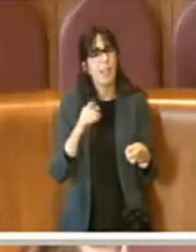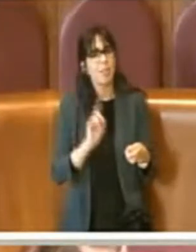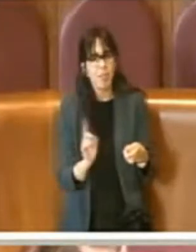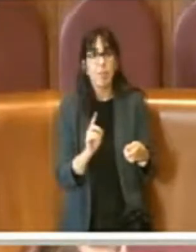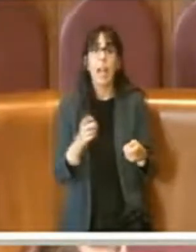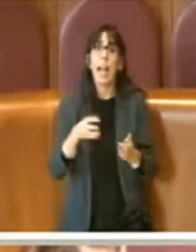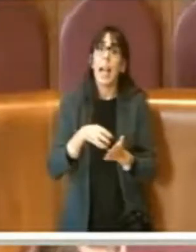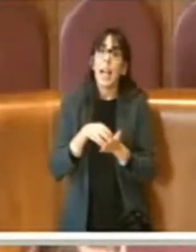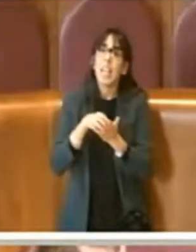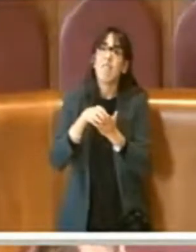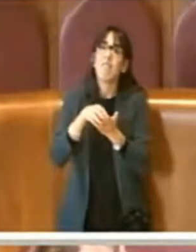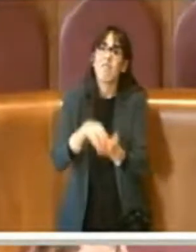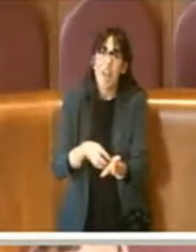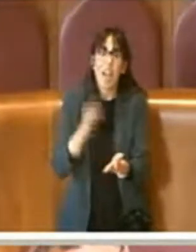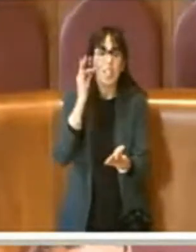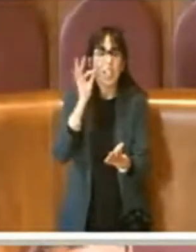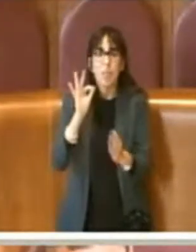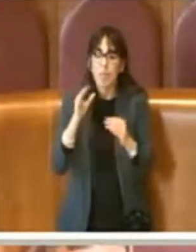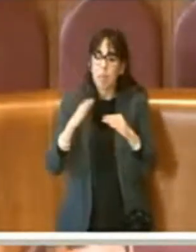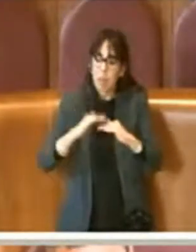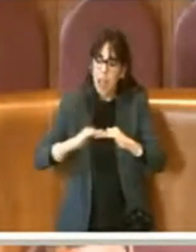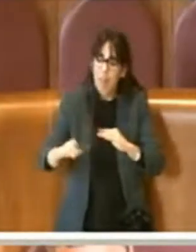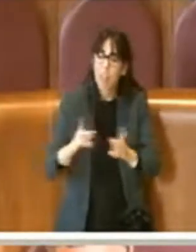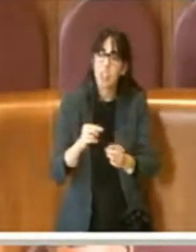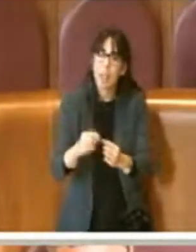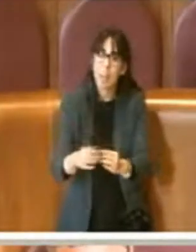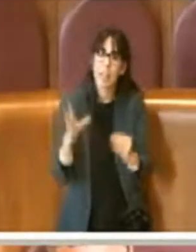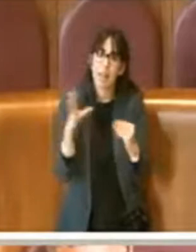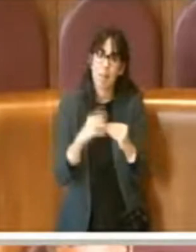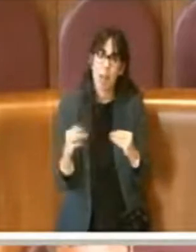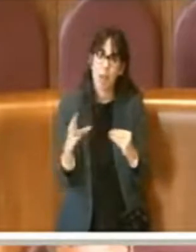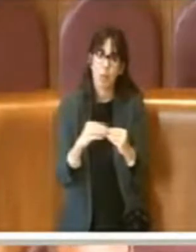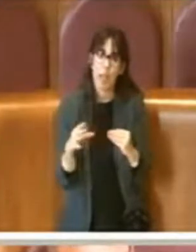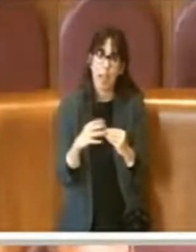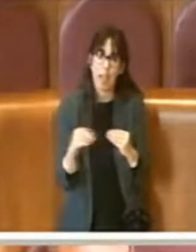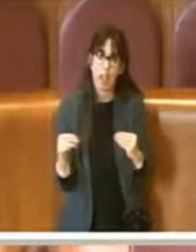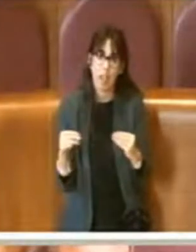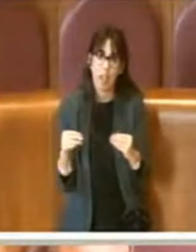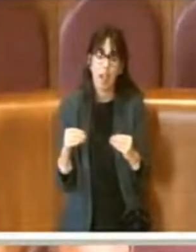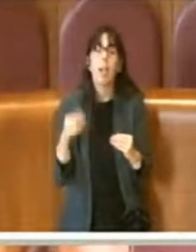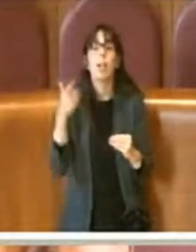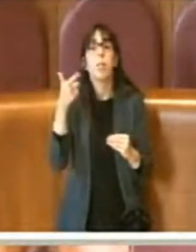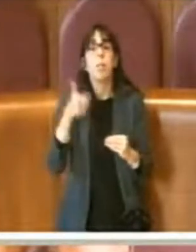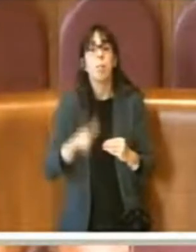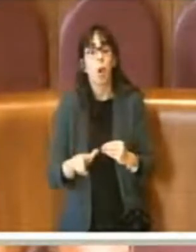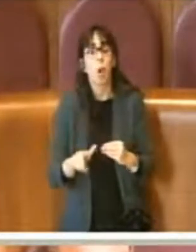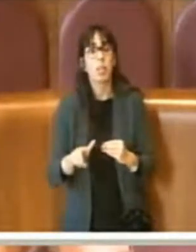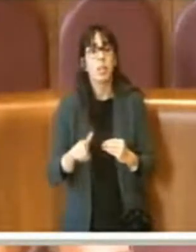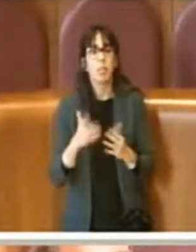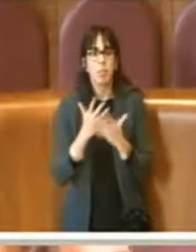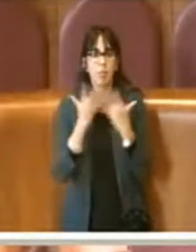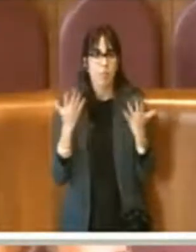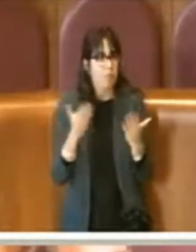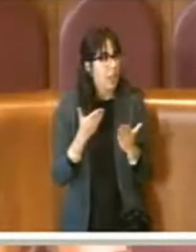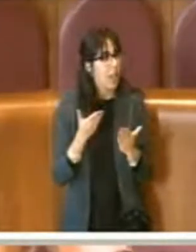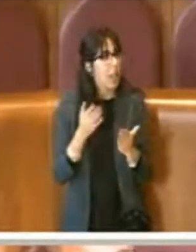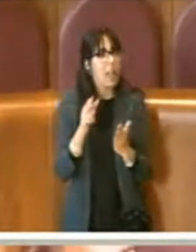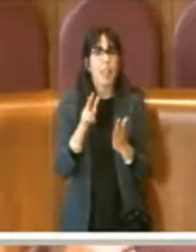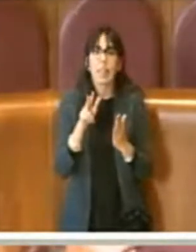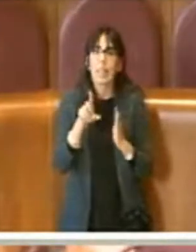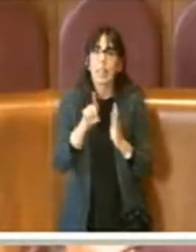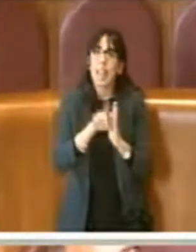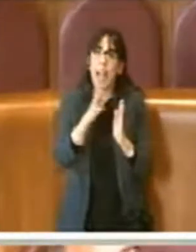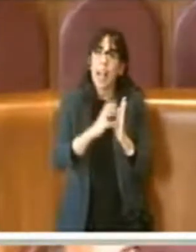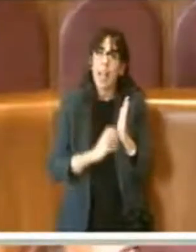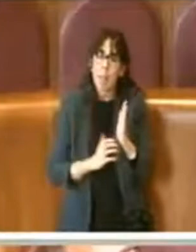nella manutenzione di questa pavimentazione. Perché, infatti, nella delibera di rimozione di San Pietrini